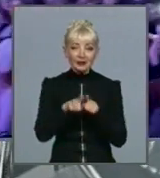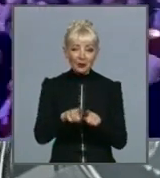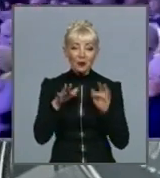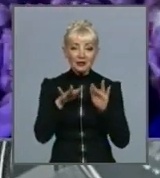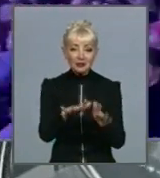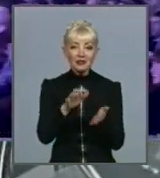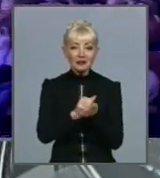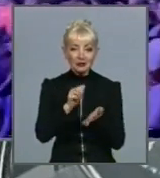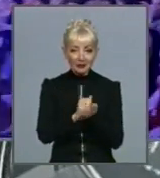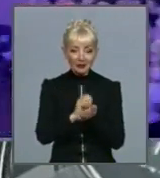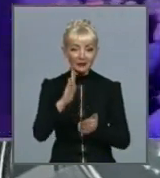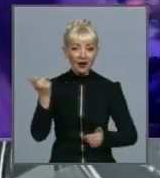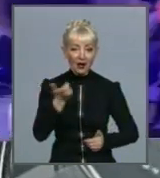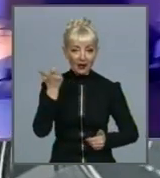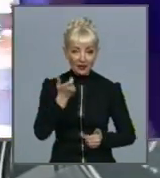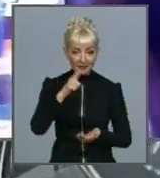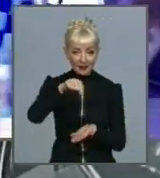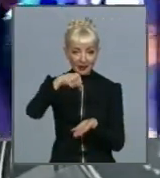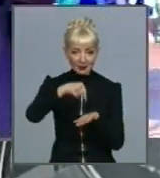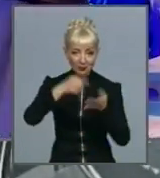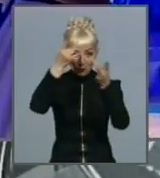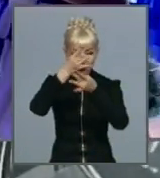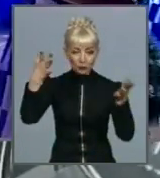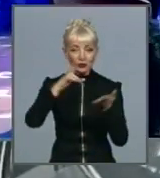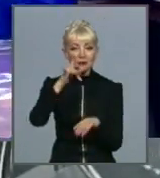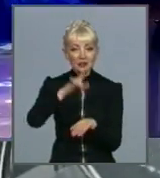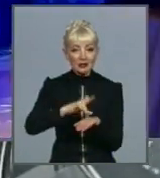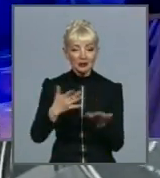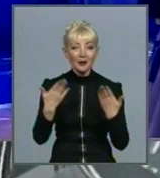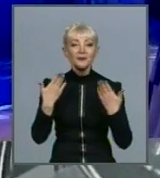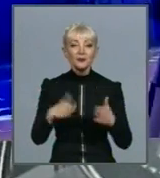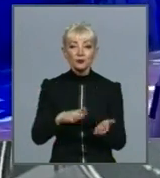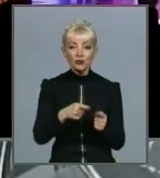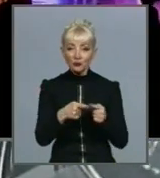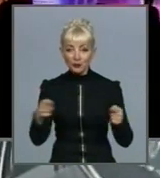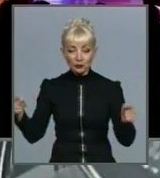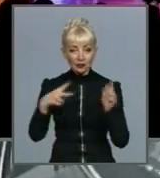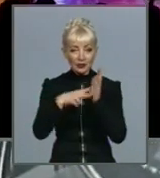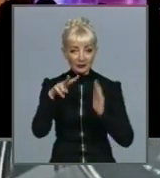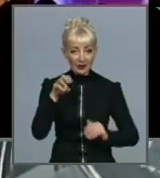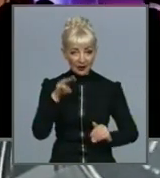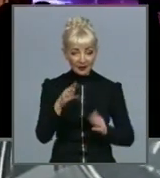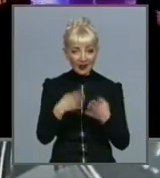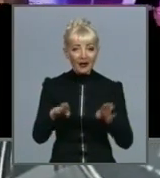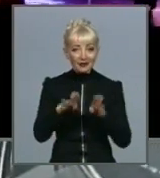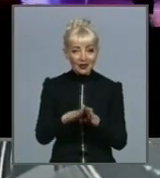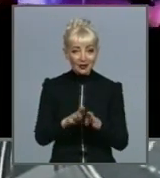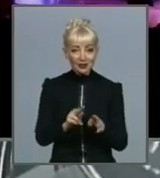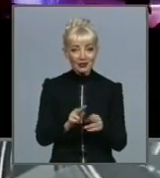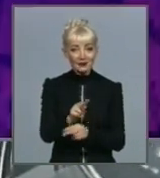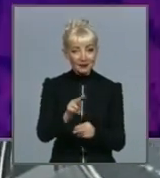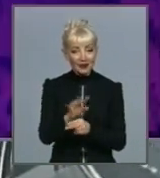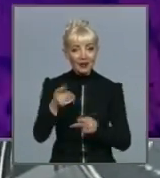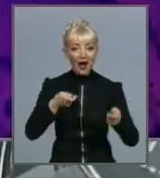Харківському муніципальному культурному центрі вже впродовж семи років. Також вихованці та адміністрація закладу